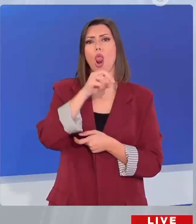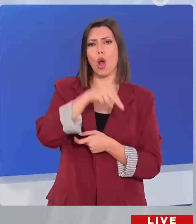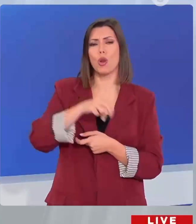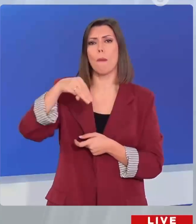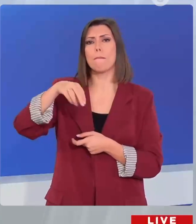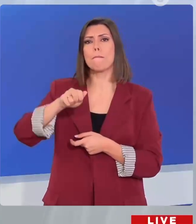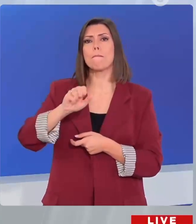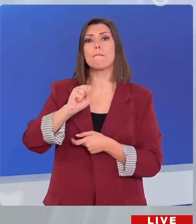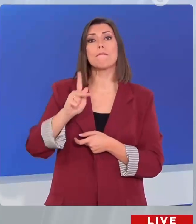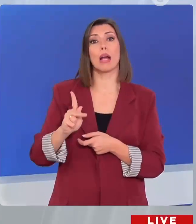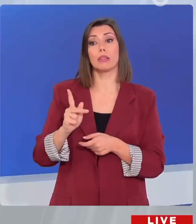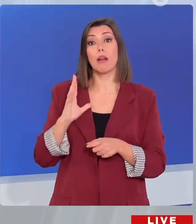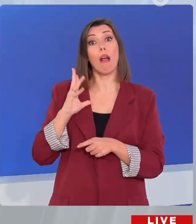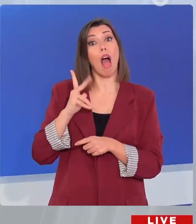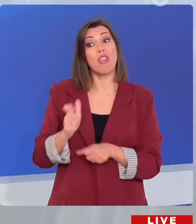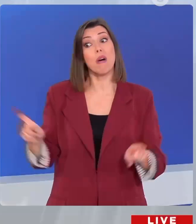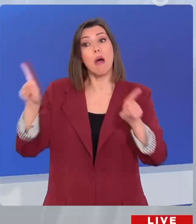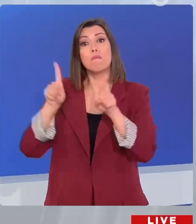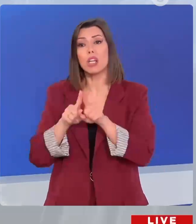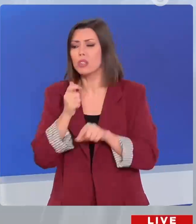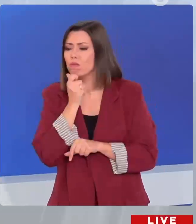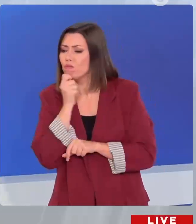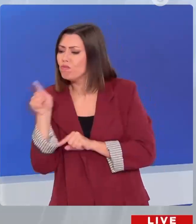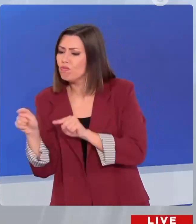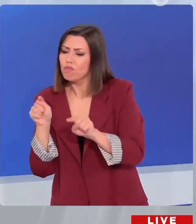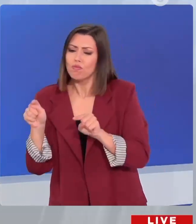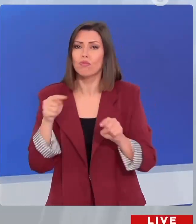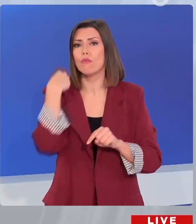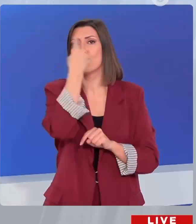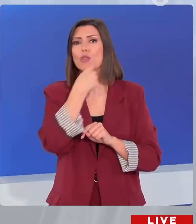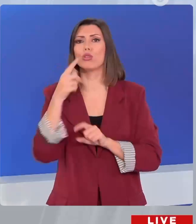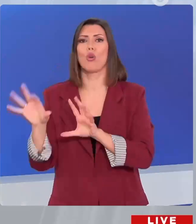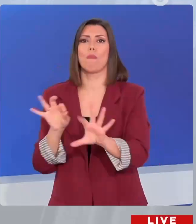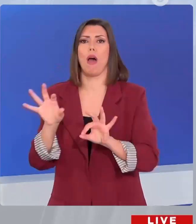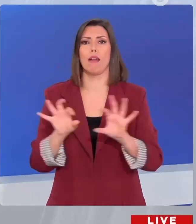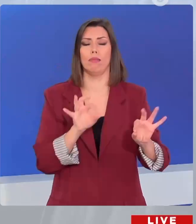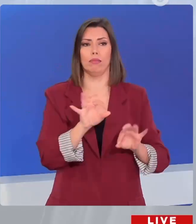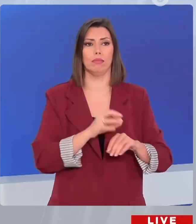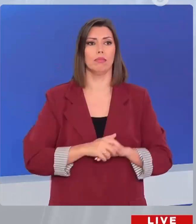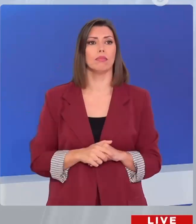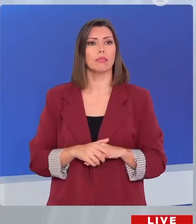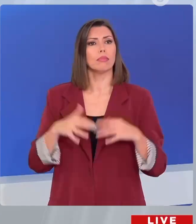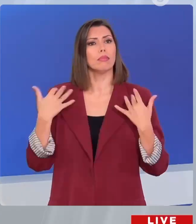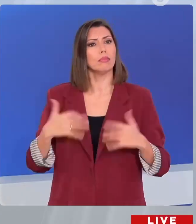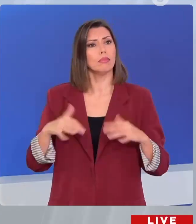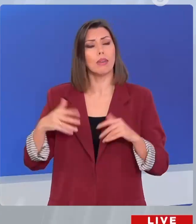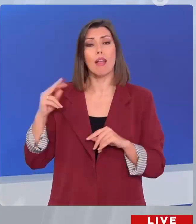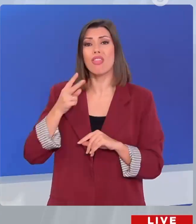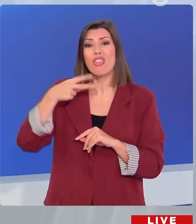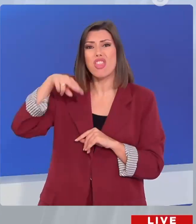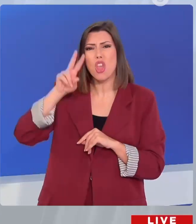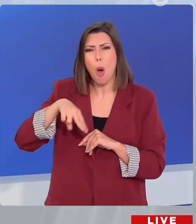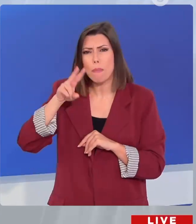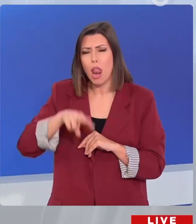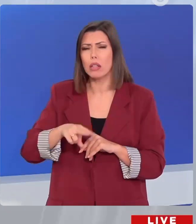και στείνει μαζί με τον Τραμπ τη νέα κυβέρνηση. Μαρα Λάγκο has basically been brimming for the last two days, I'm told, with two kinds of